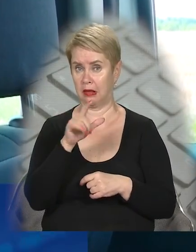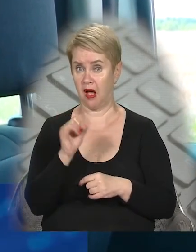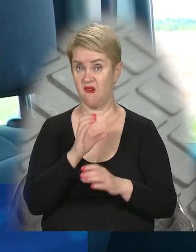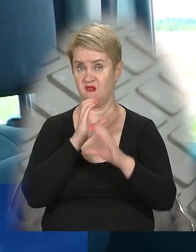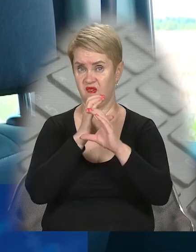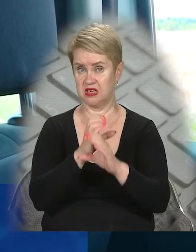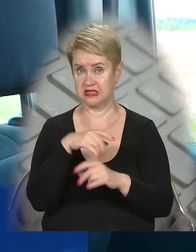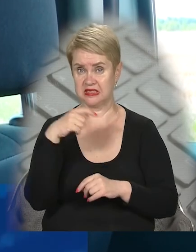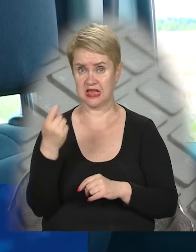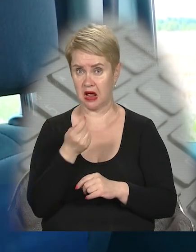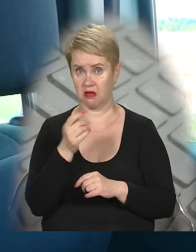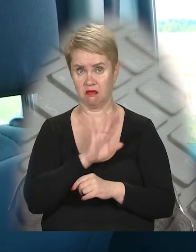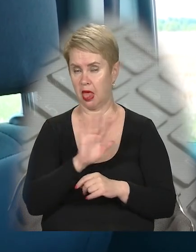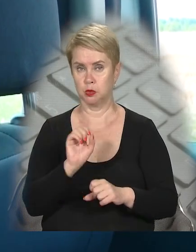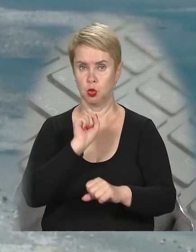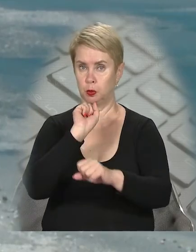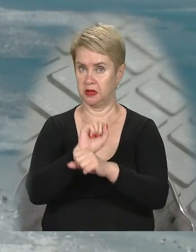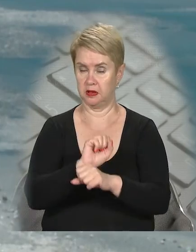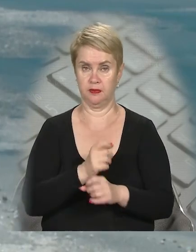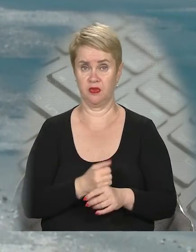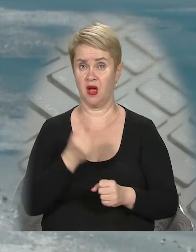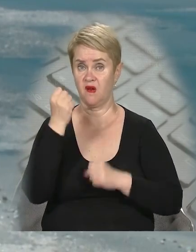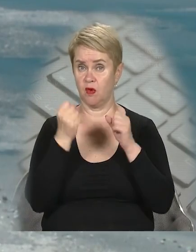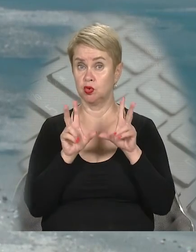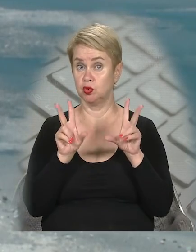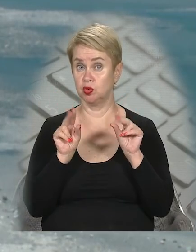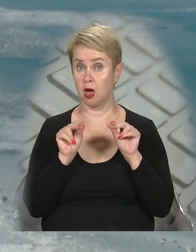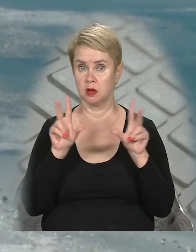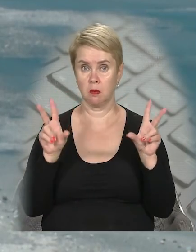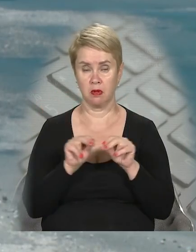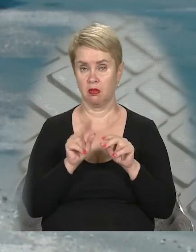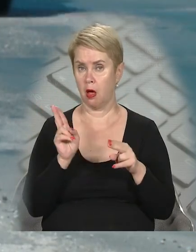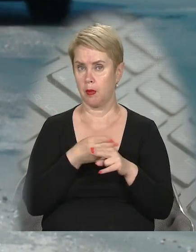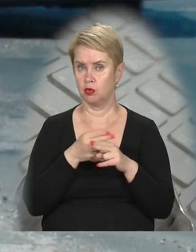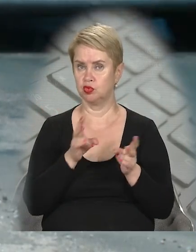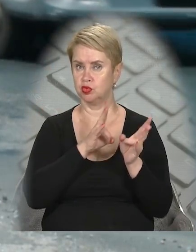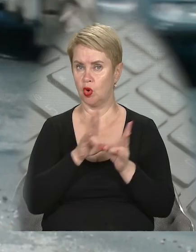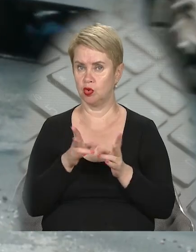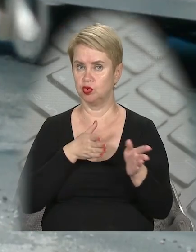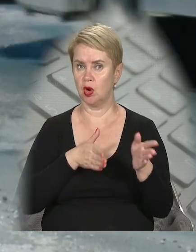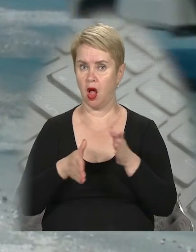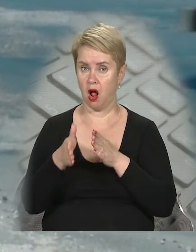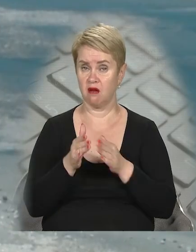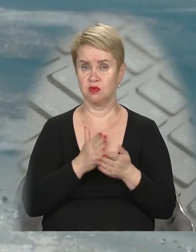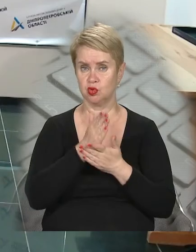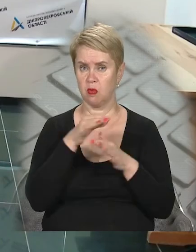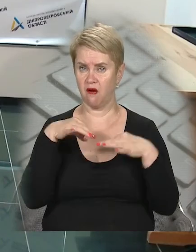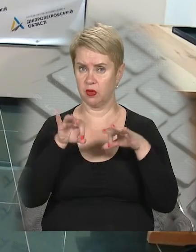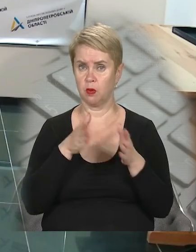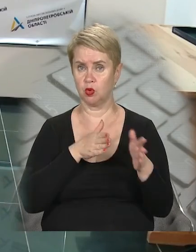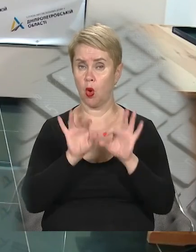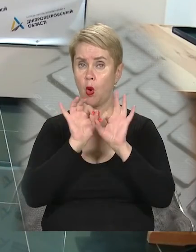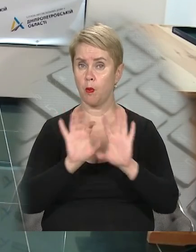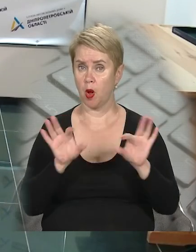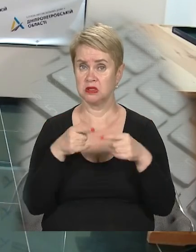Вантажівку з зерном не зупинили. Водійське щастя обертається непоправною шкодою шляхам. В службі автомобільних доріг